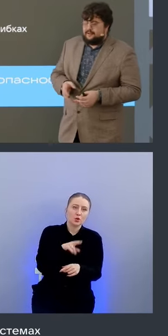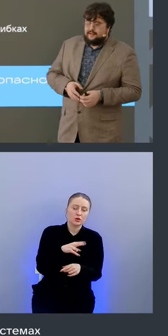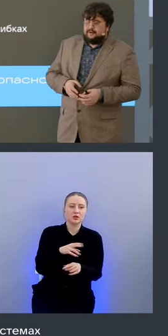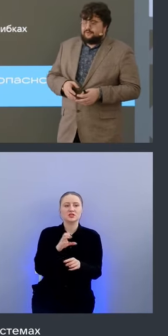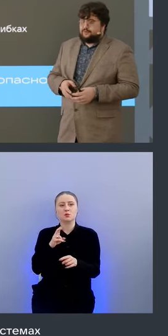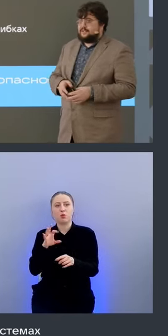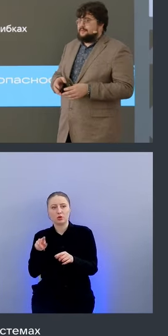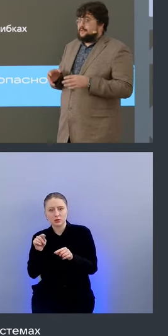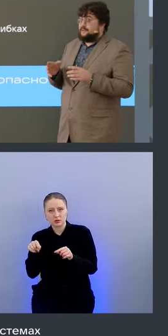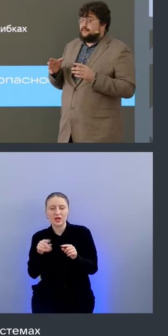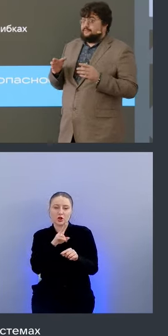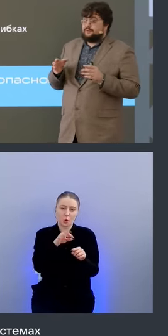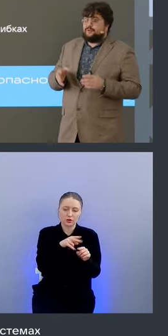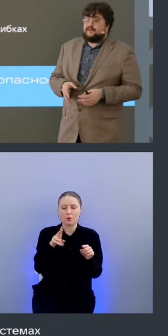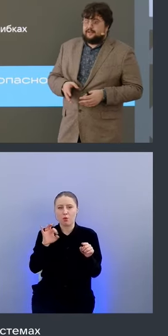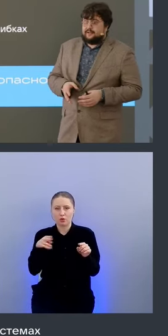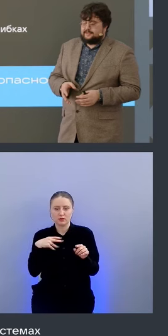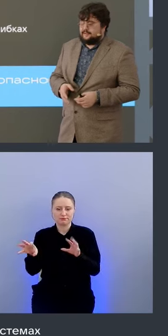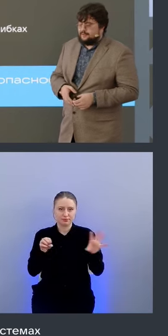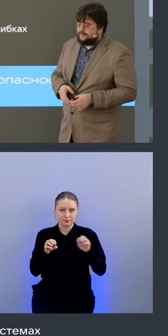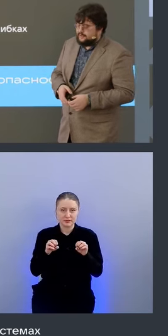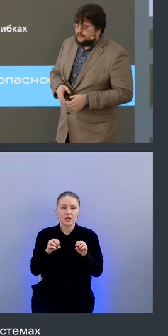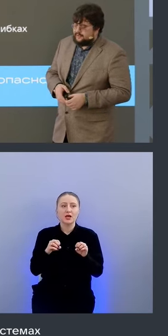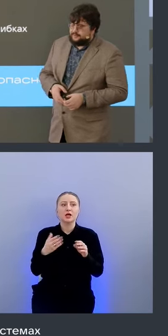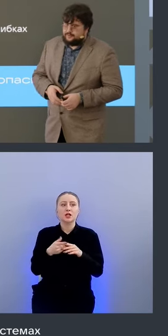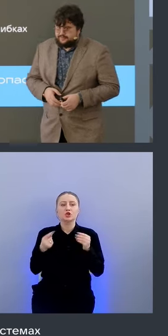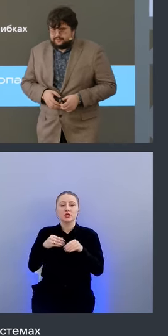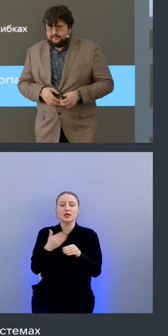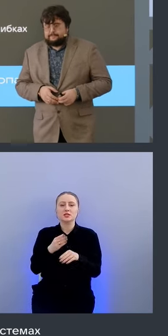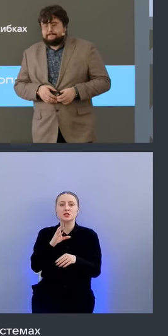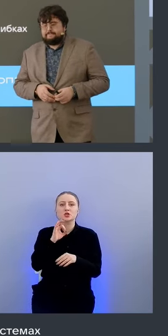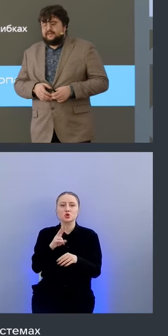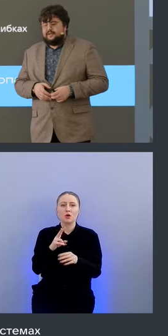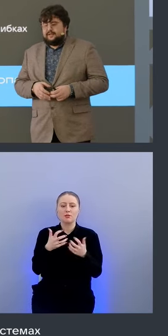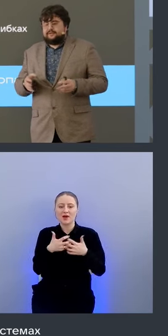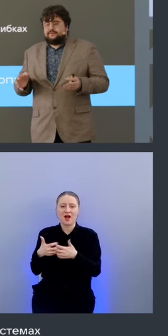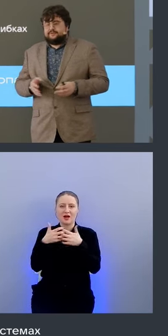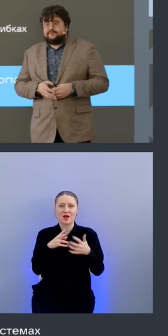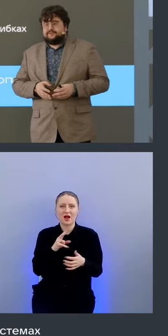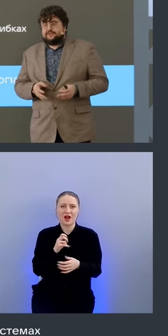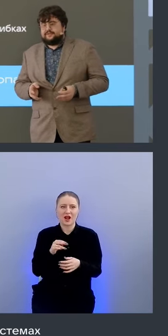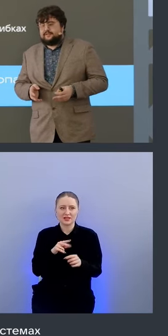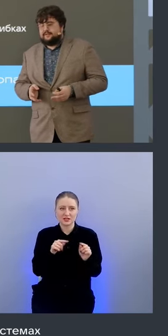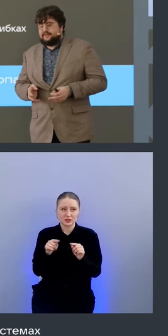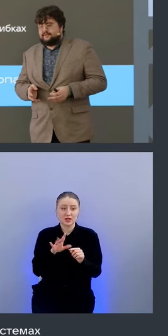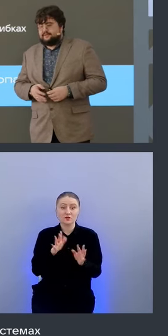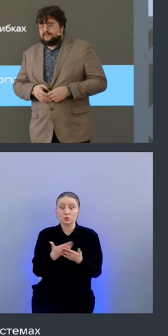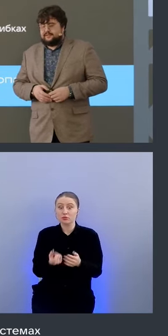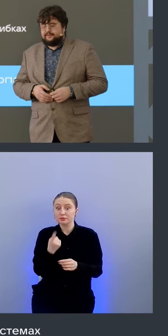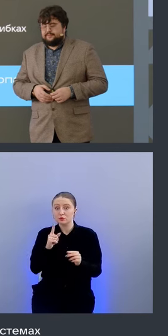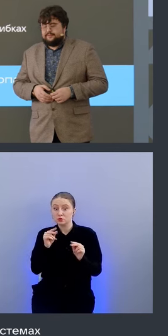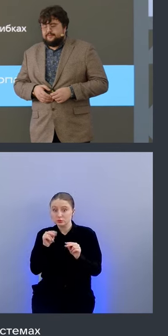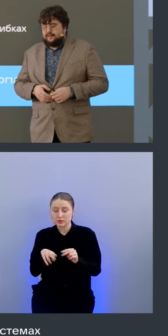подов вот у нас написаны в соки корреляции которые реагируют на все это и дну и то есть в случае инцидента ребята